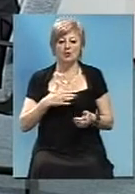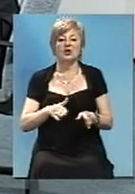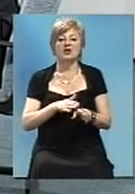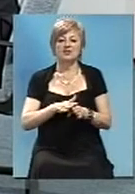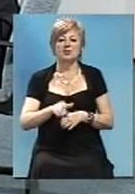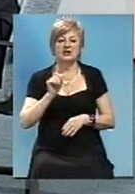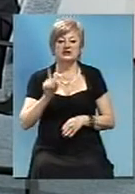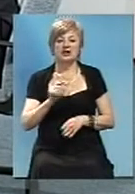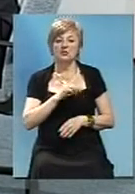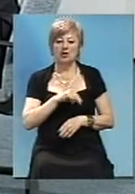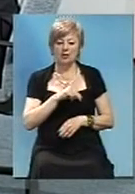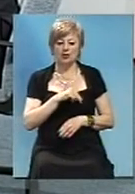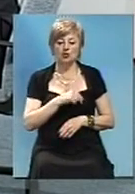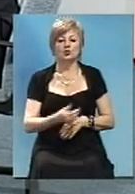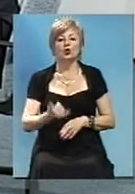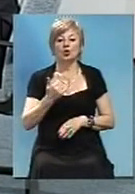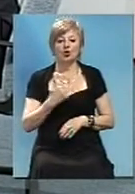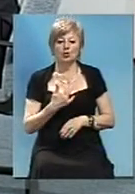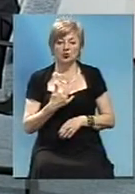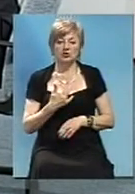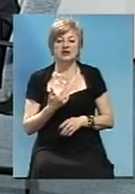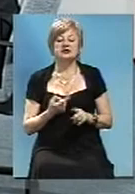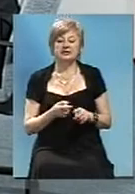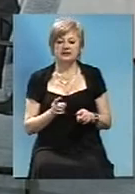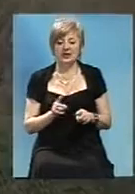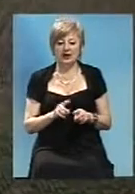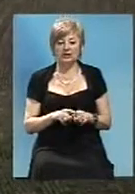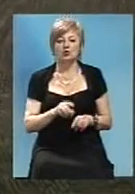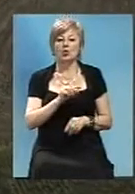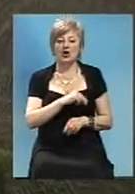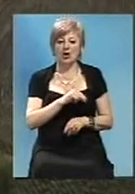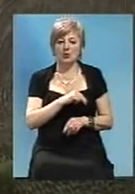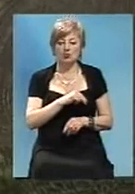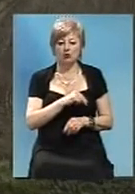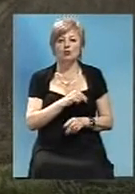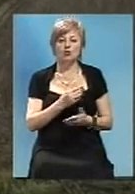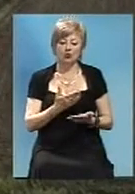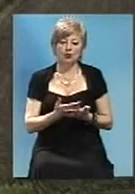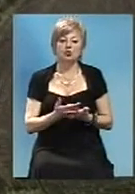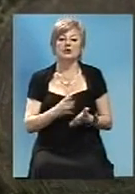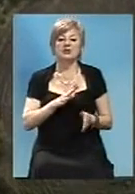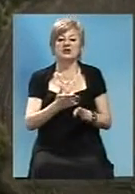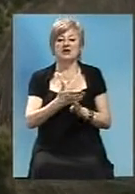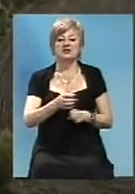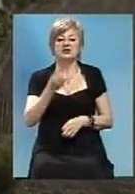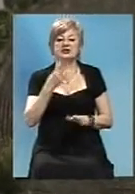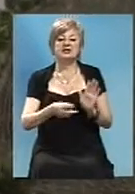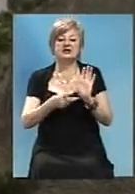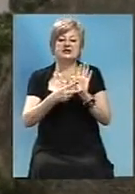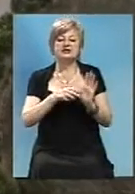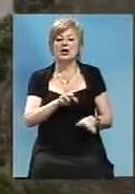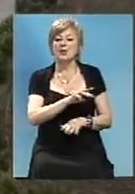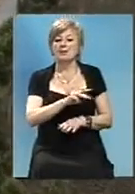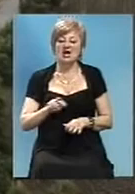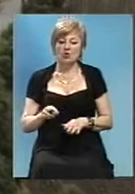там роботи. У нас на цю роботу з господарського бюджету було вирішено 300 мільйонів, вже